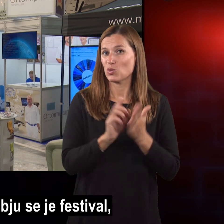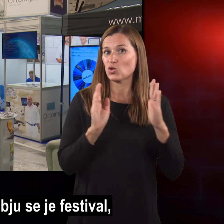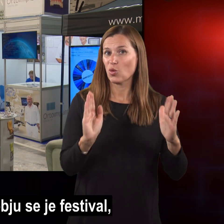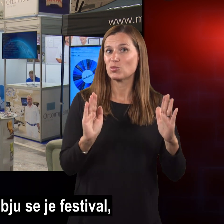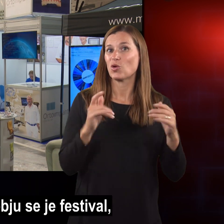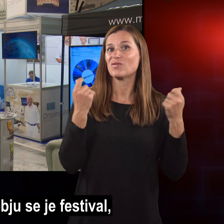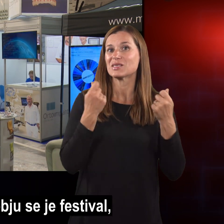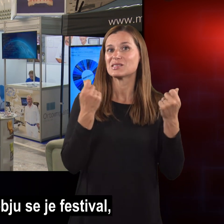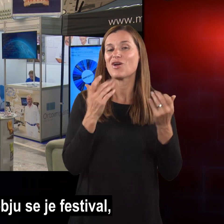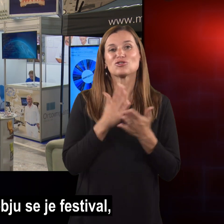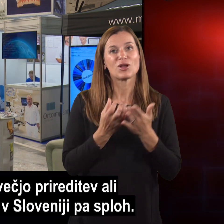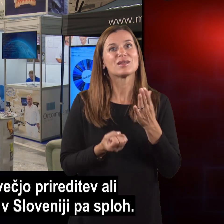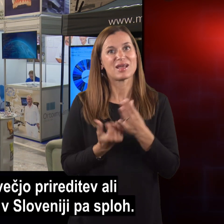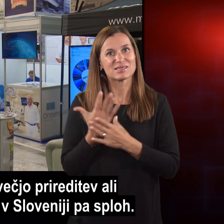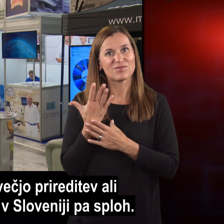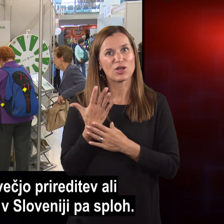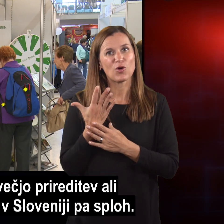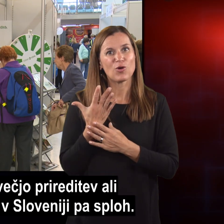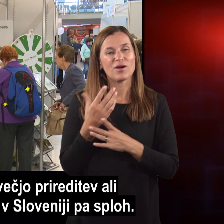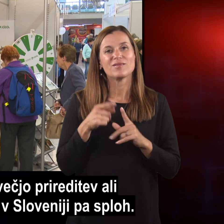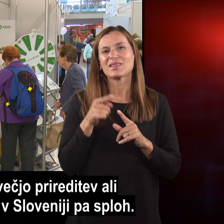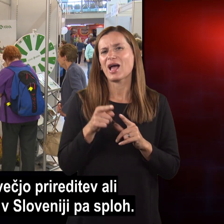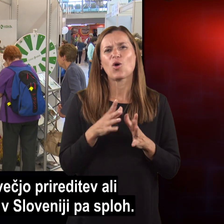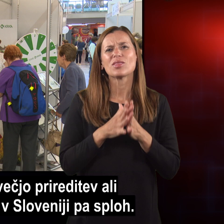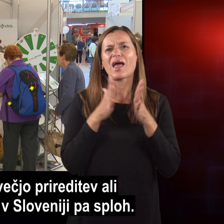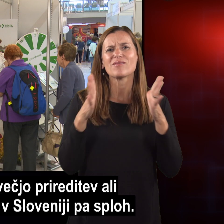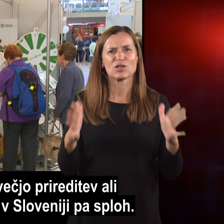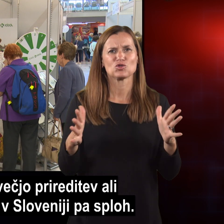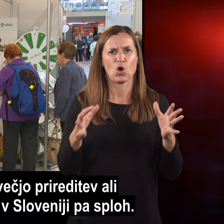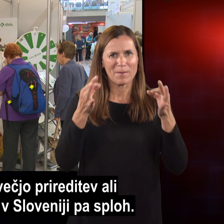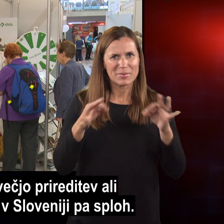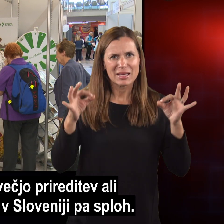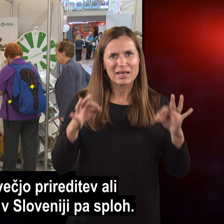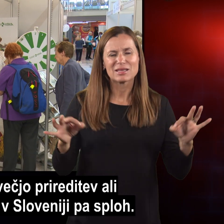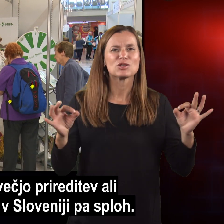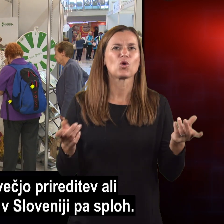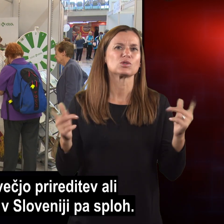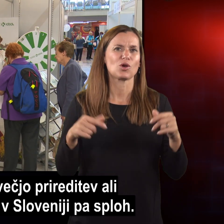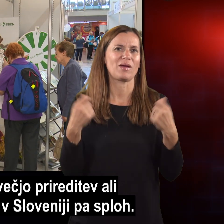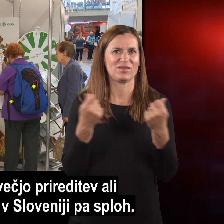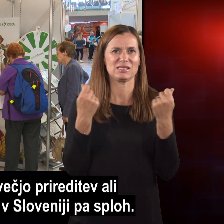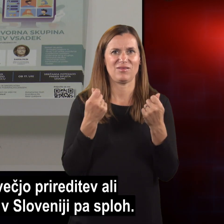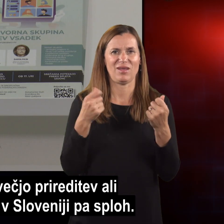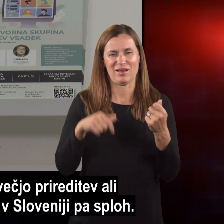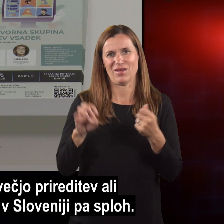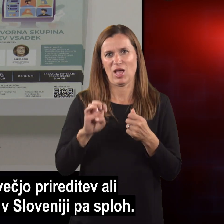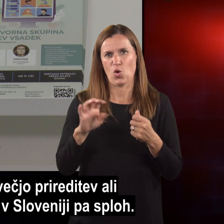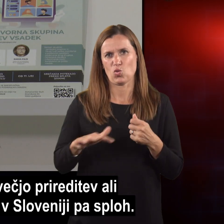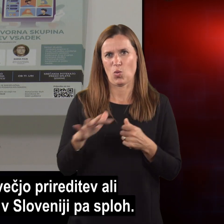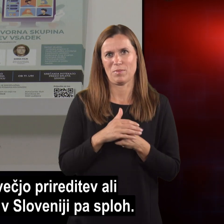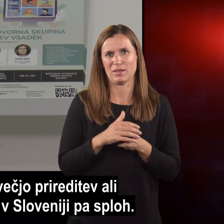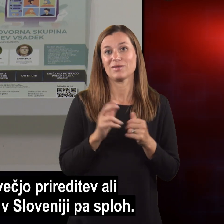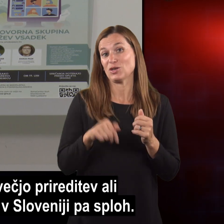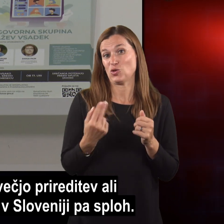obdobju se je festival razvil v to vrstno največjo prireditev ali festival v Evropi, v